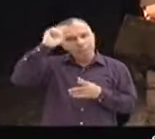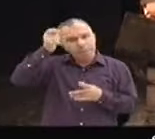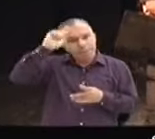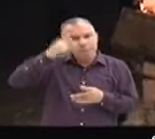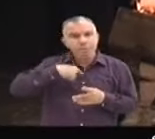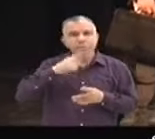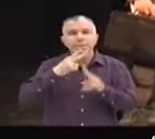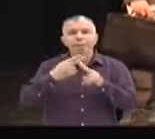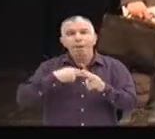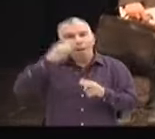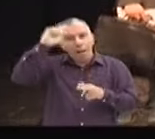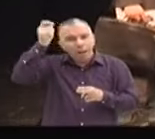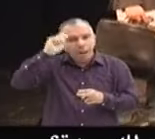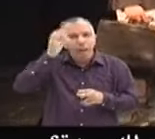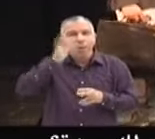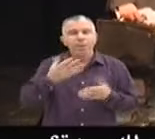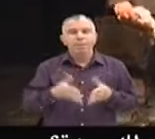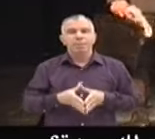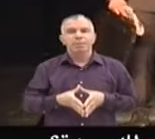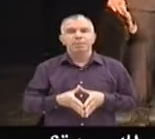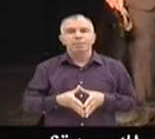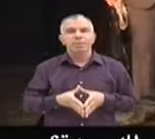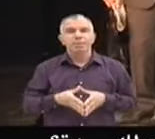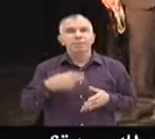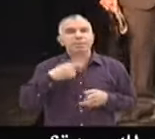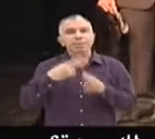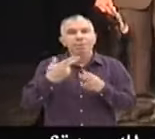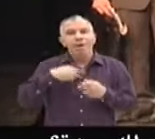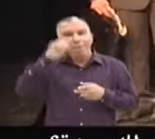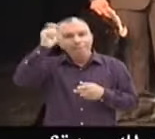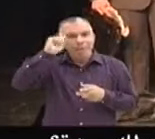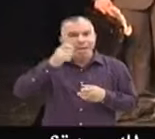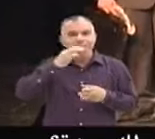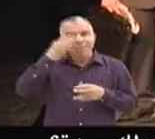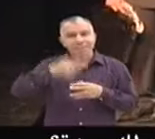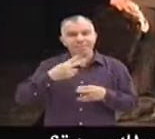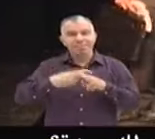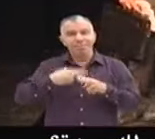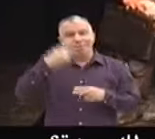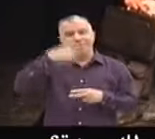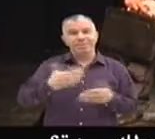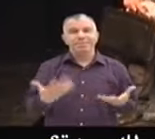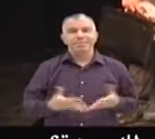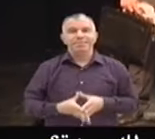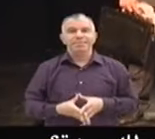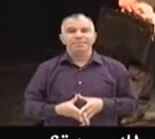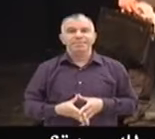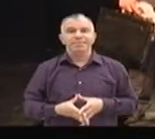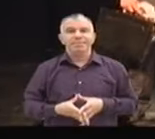Tu viens de m'appeler madame, là ? Que Dieu, que Dieu, que de m'appeler en 30 seconds, Man-dame ! Moi, je suis d !